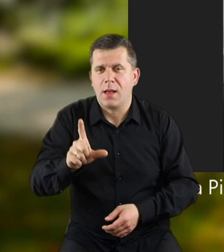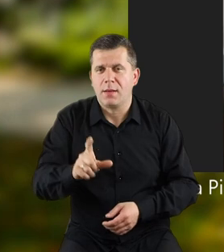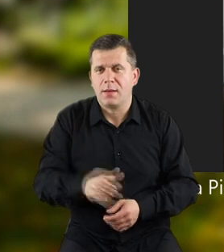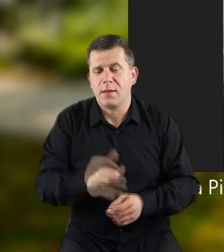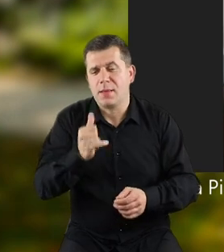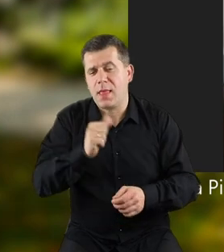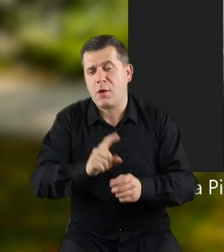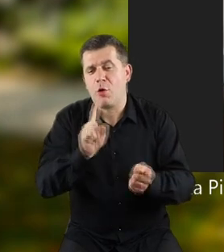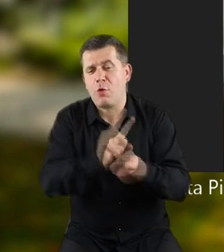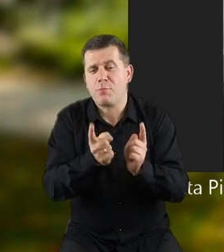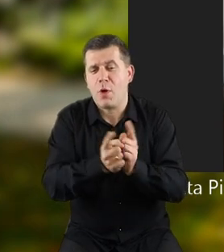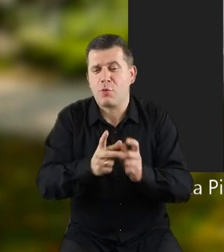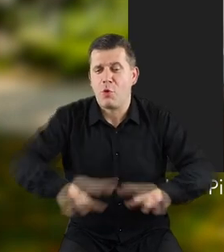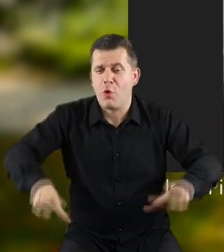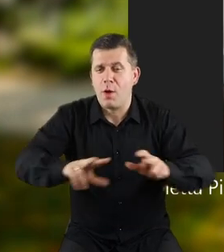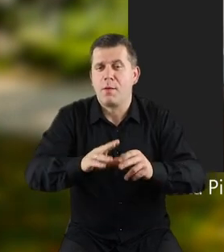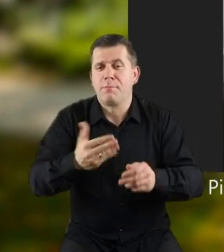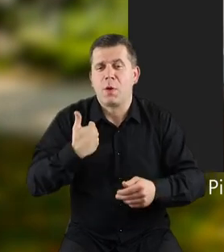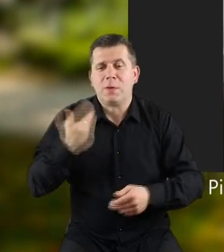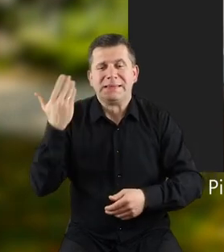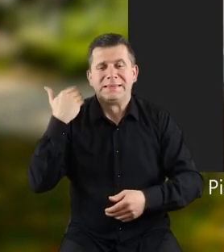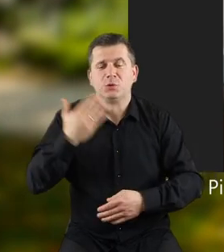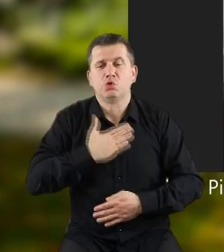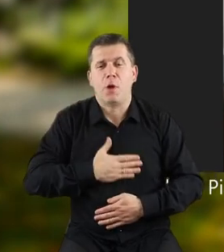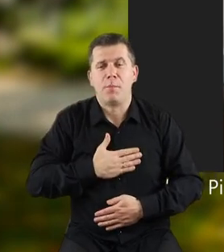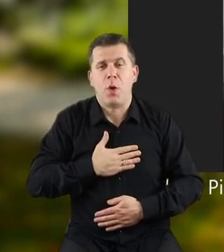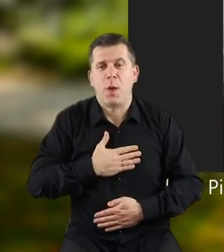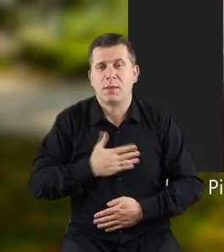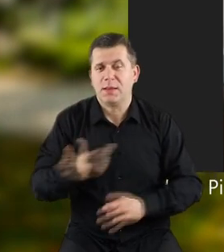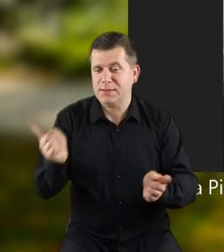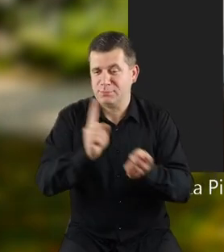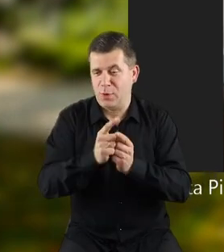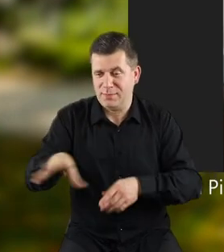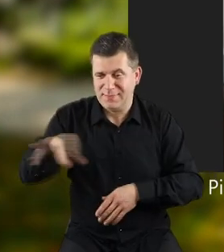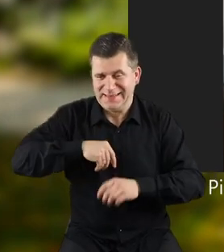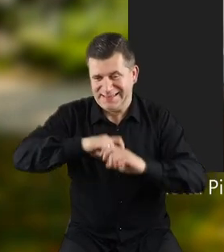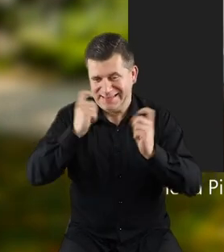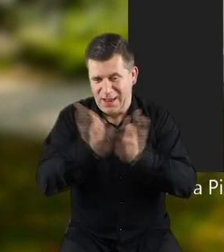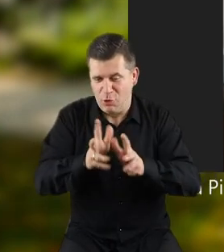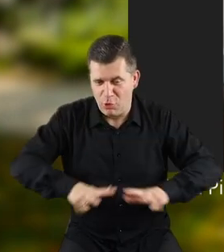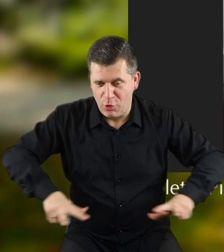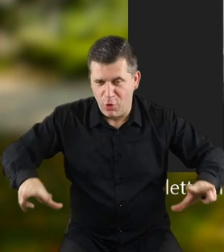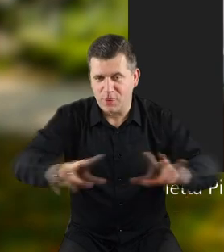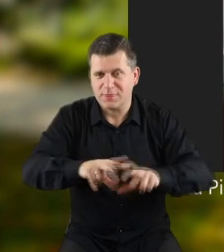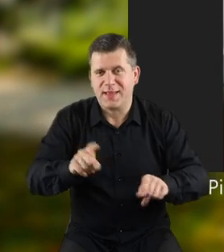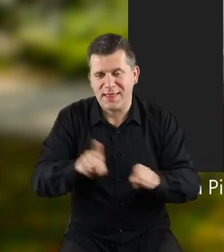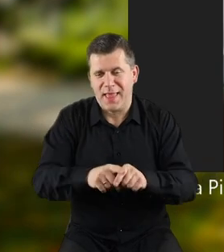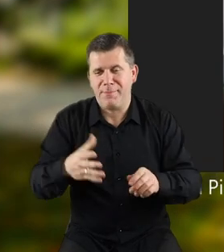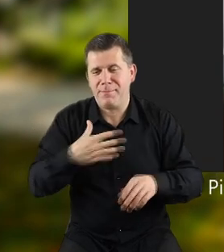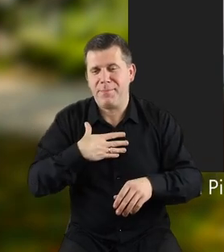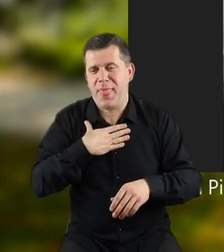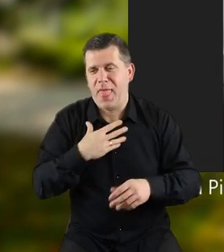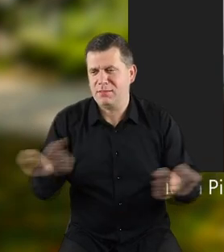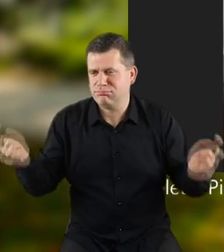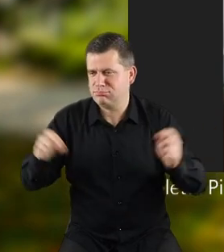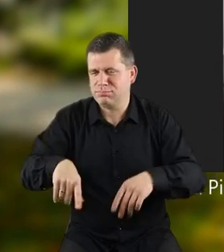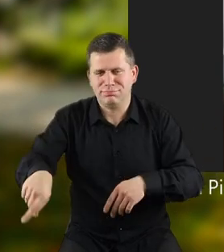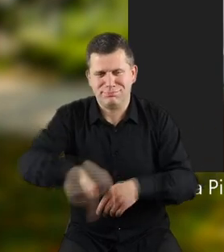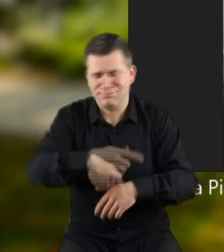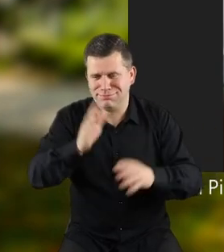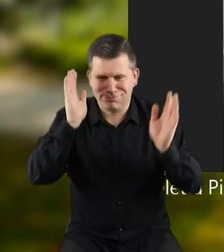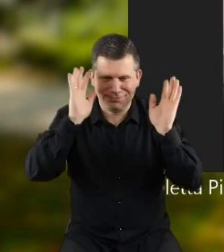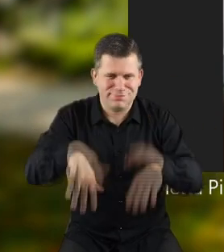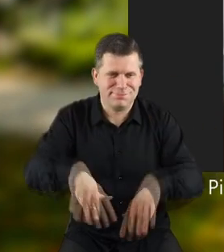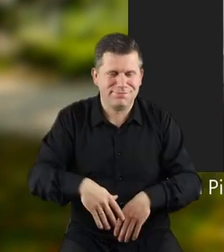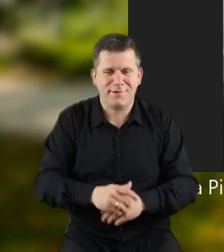jak jest jakieś spotkanie rodzinne, tak jak było w sobotę, to spotykamy się my, cała rodzina i cała rodzina piesków, to tu jest czyste